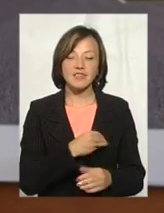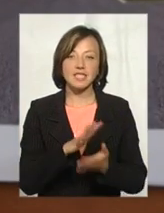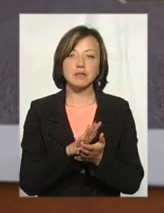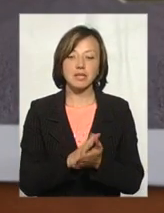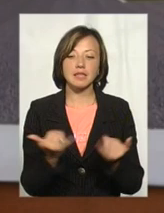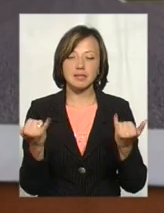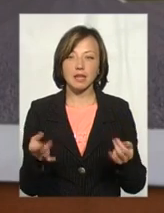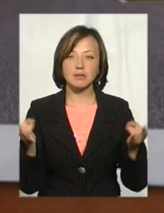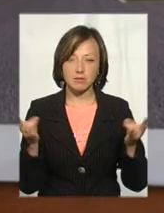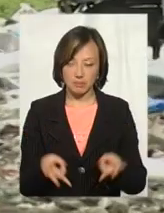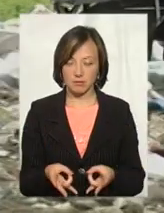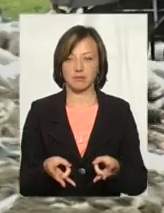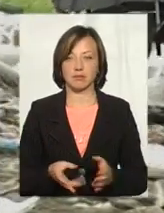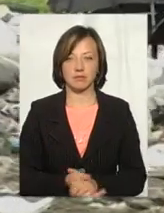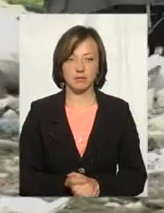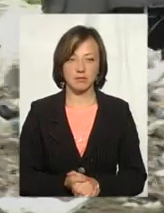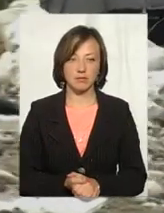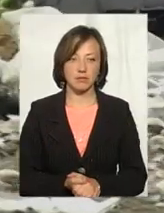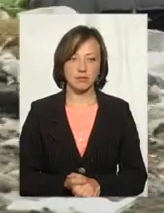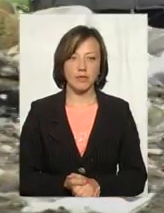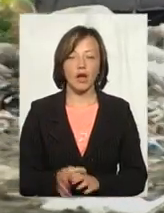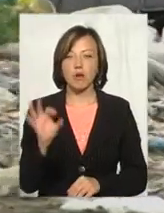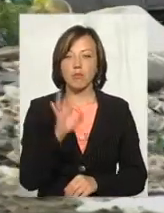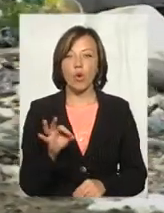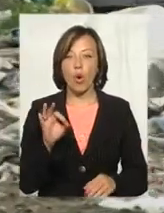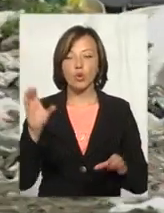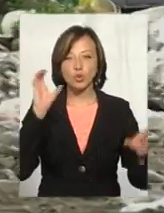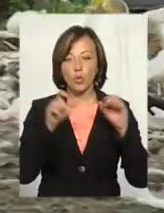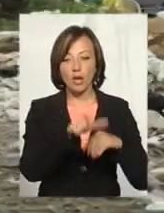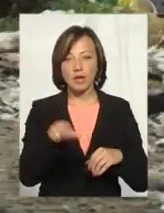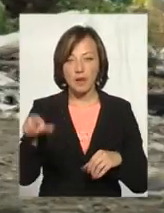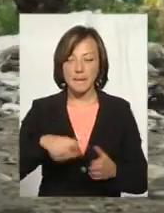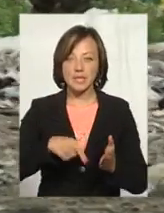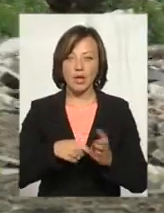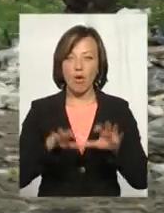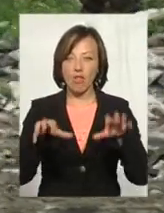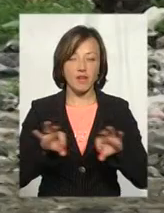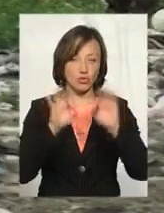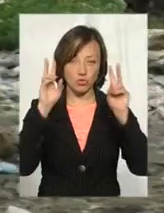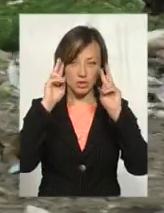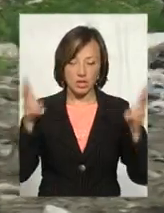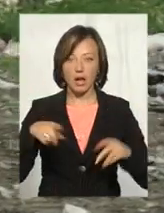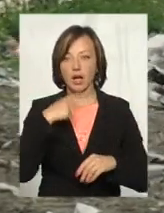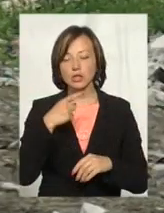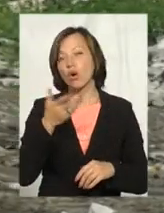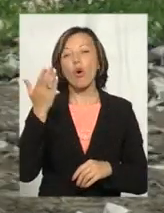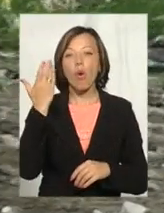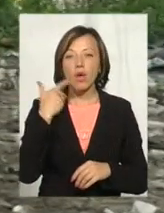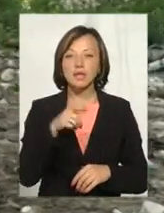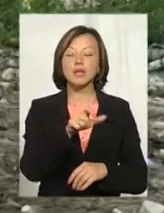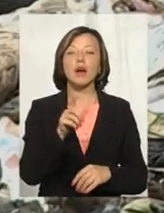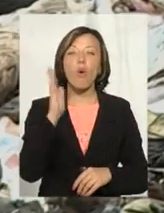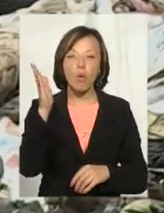сміття зараз та плата за нього дуже доречні. Стосовно громадських слухань, то про них міський голова нічого не чув і стверджує, колись земляки